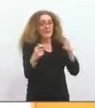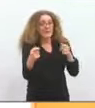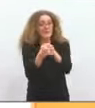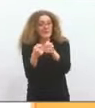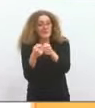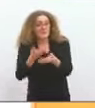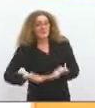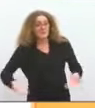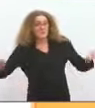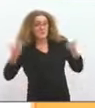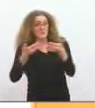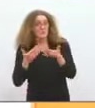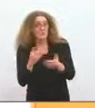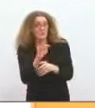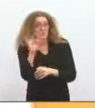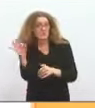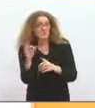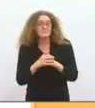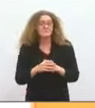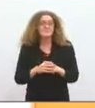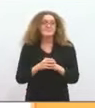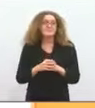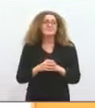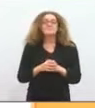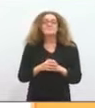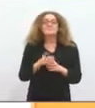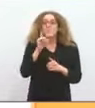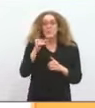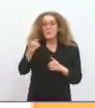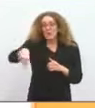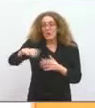pour répondre à cette attente.